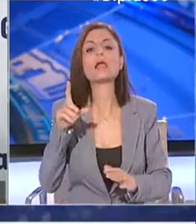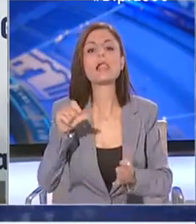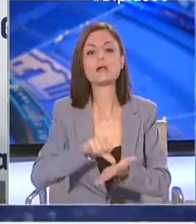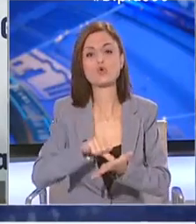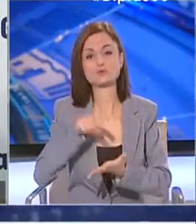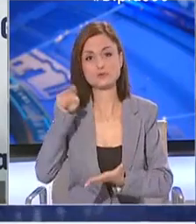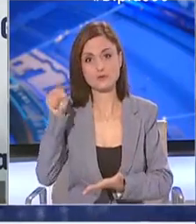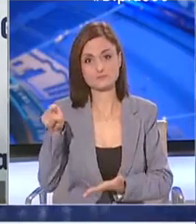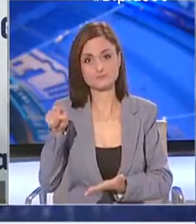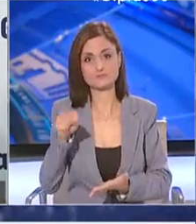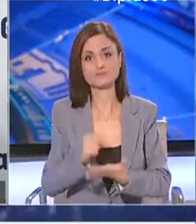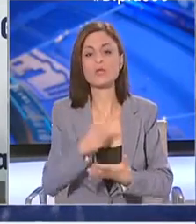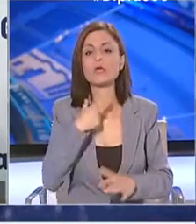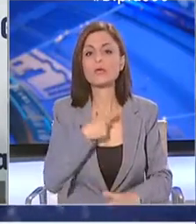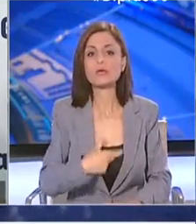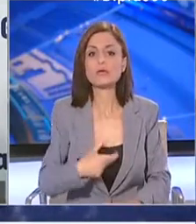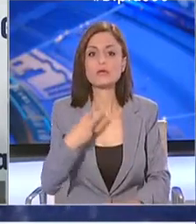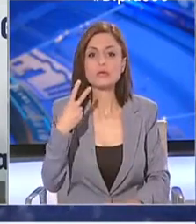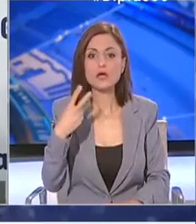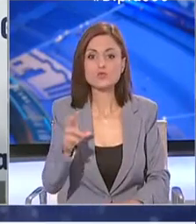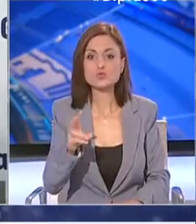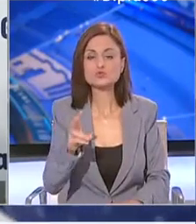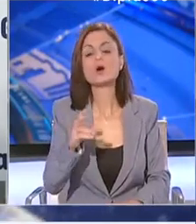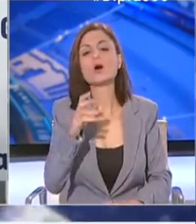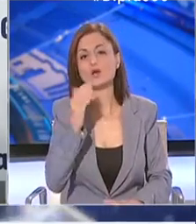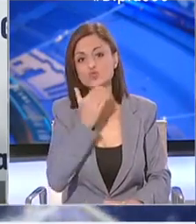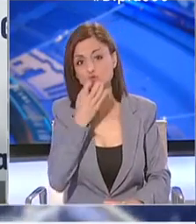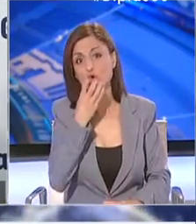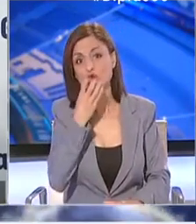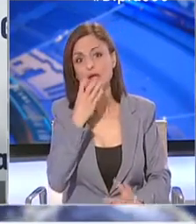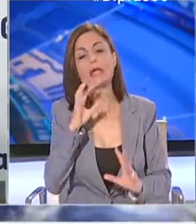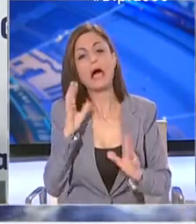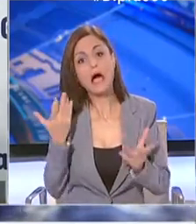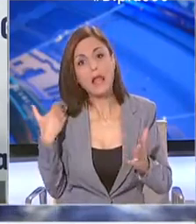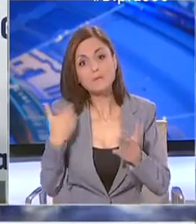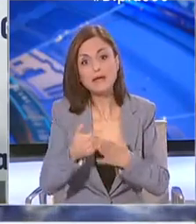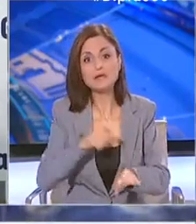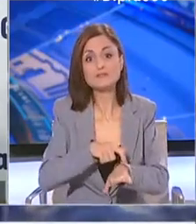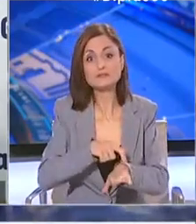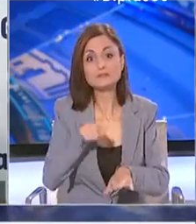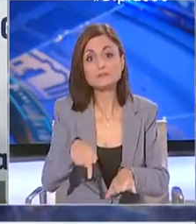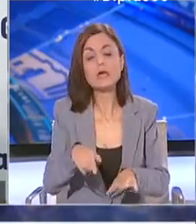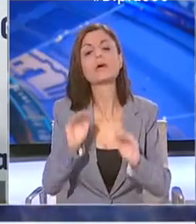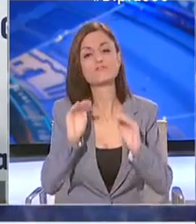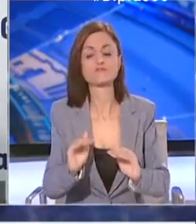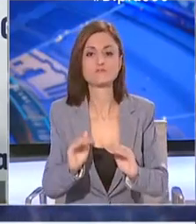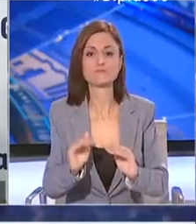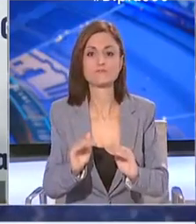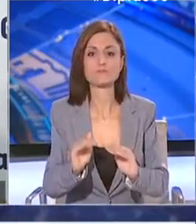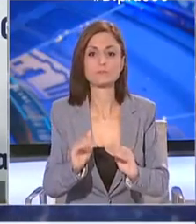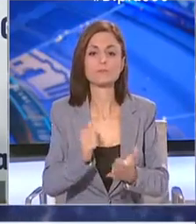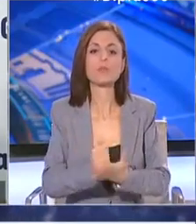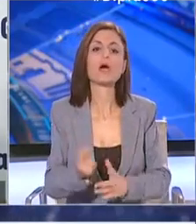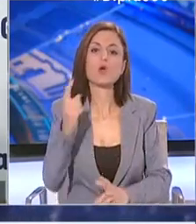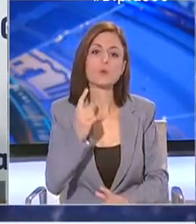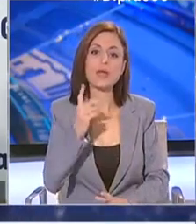Λευκοσίας. Η κατάσταση των ασθενών αυτών είναι κρίσιμη αλλά μέχρι στιγμής σταθερή. Επίσης